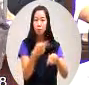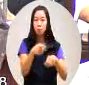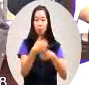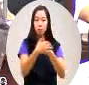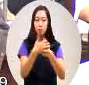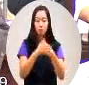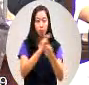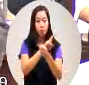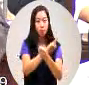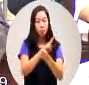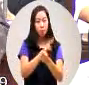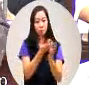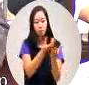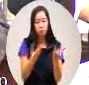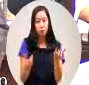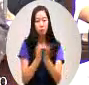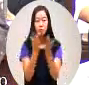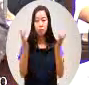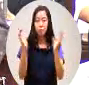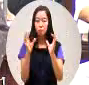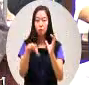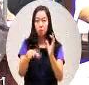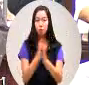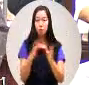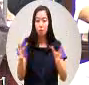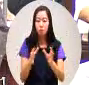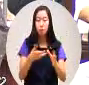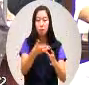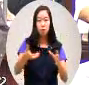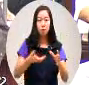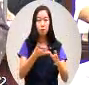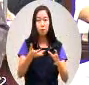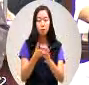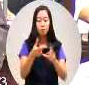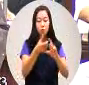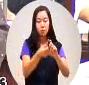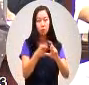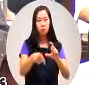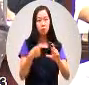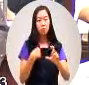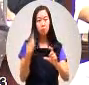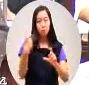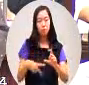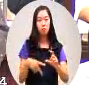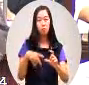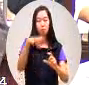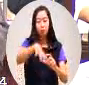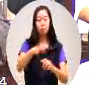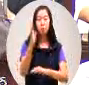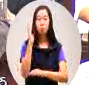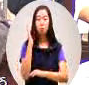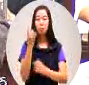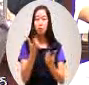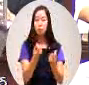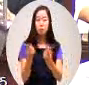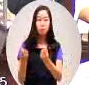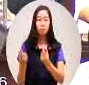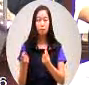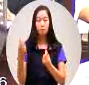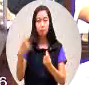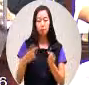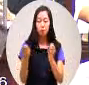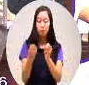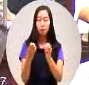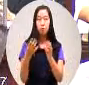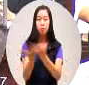作森林区或者是集水区等等这个部分要来跟地方政府这个部分一定要